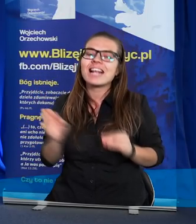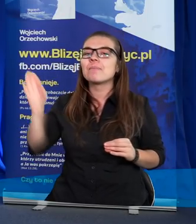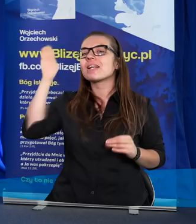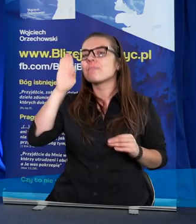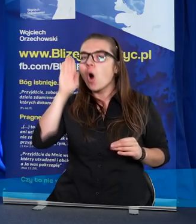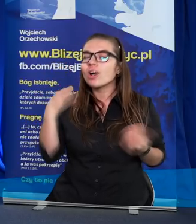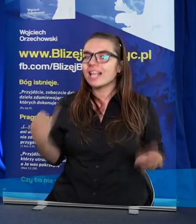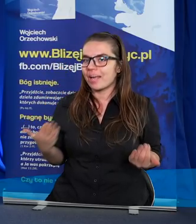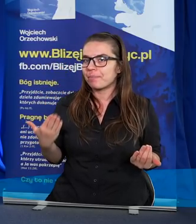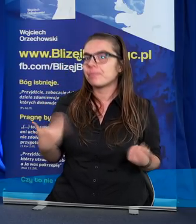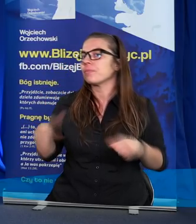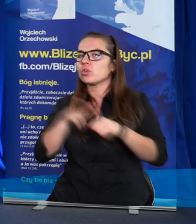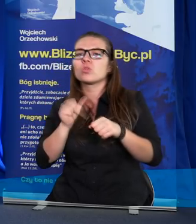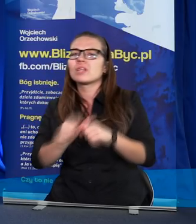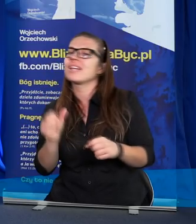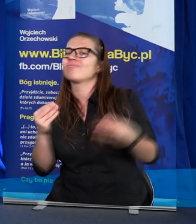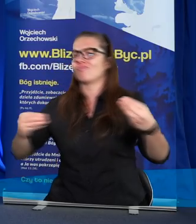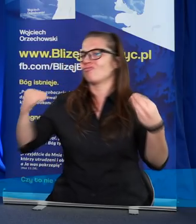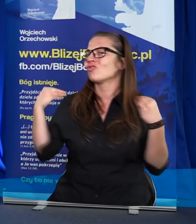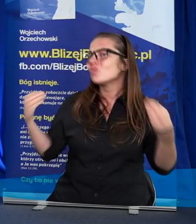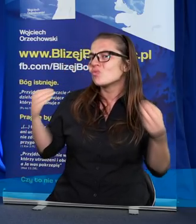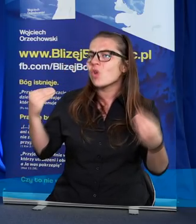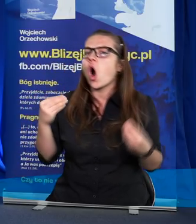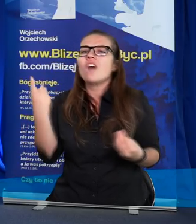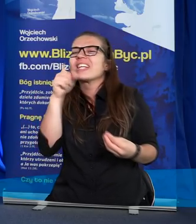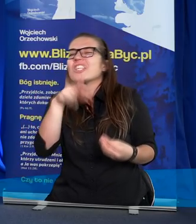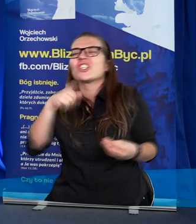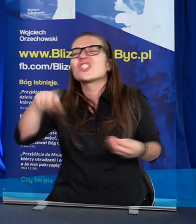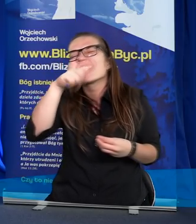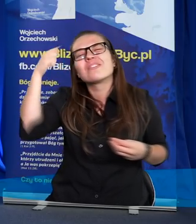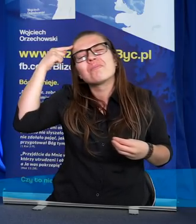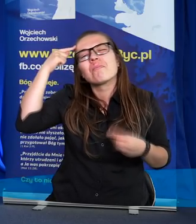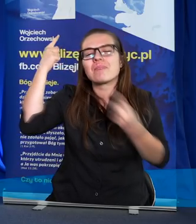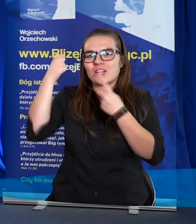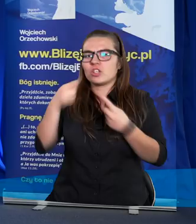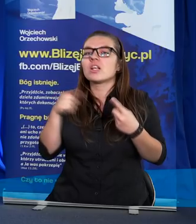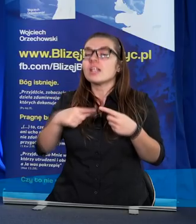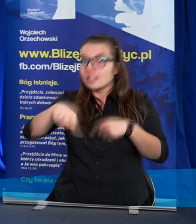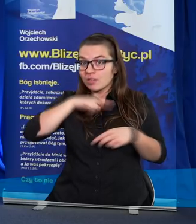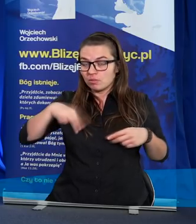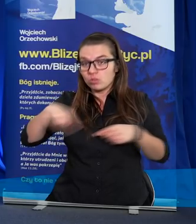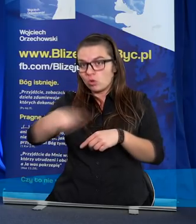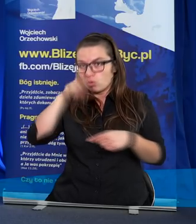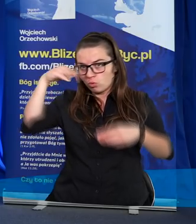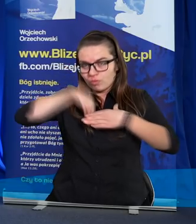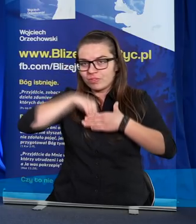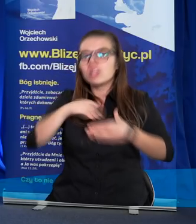który jest lepszy, niż nam się wydaje. I również nam, którzy tutaj przemawiamy. Jestem pewien,